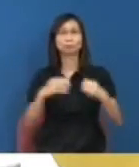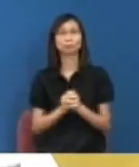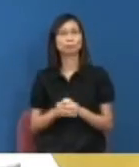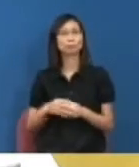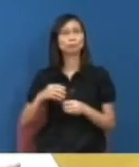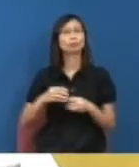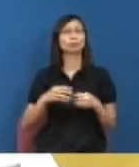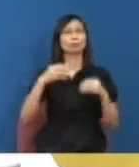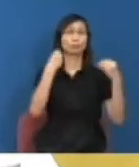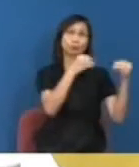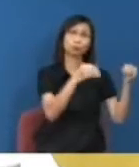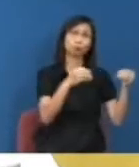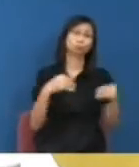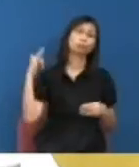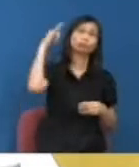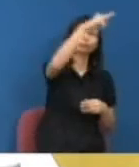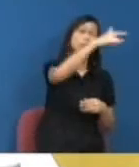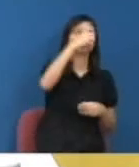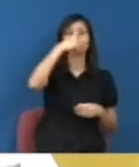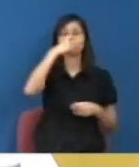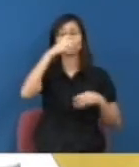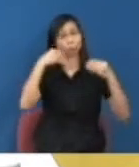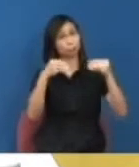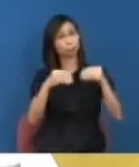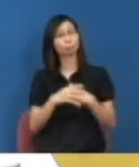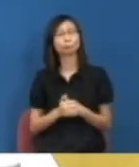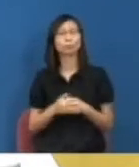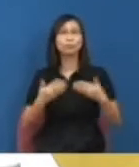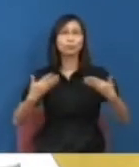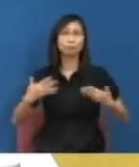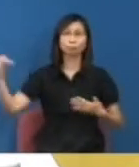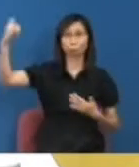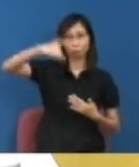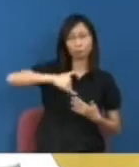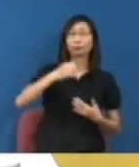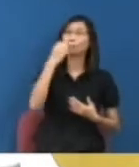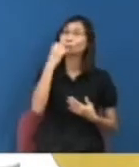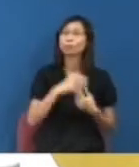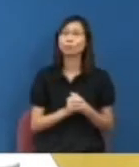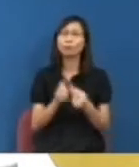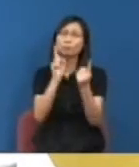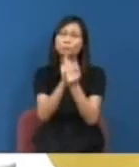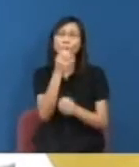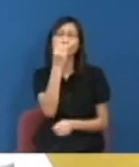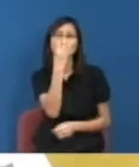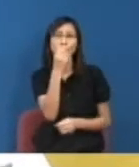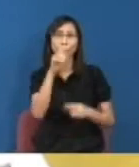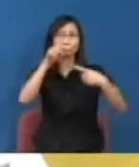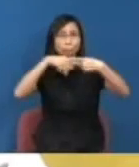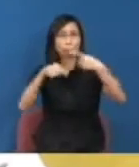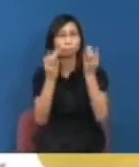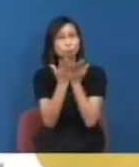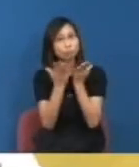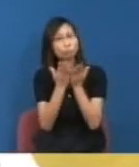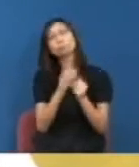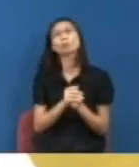然後我現在還在讀另一個課程所以對於這間學校可以說是有